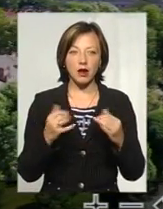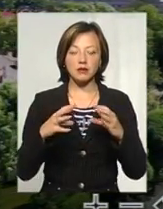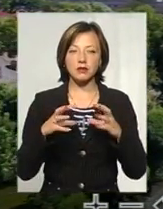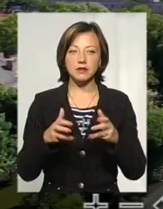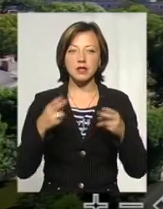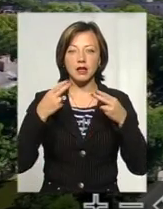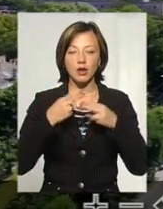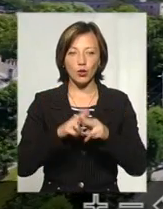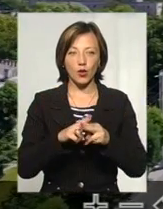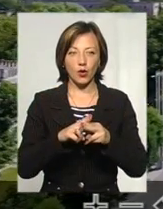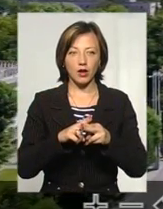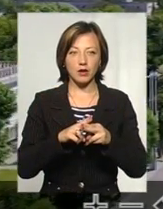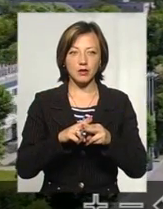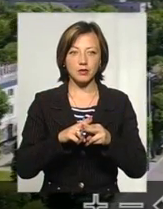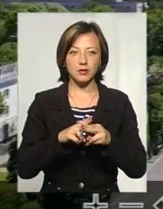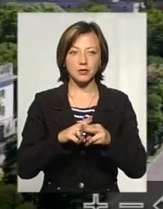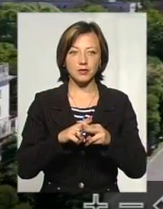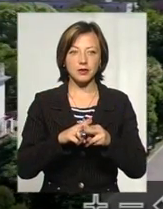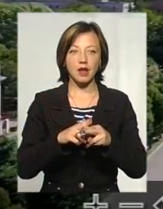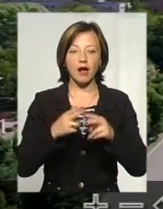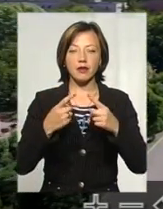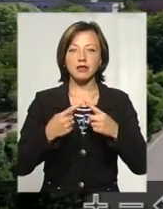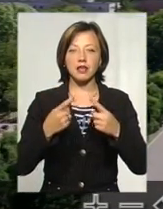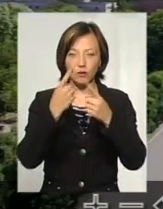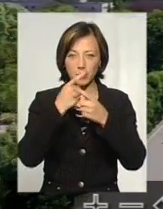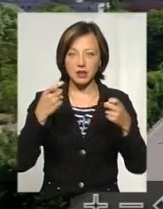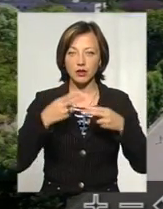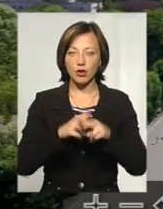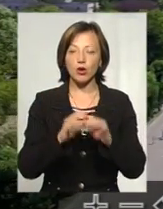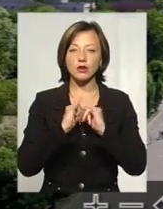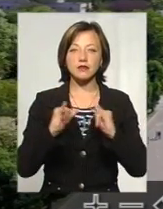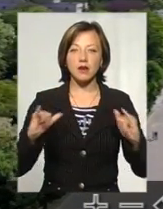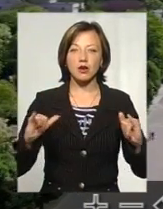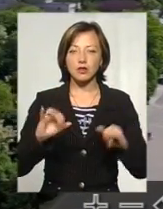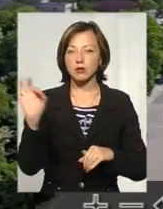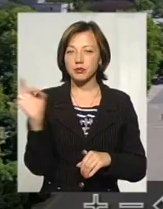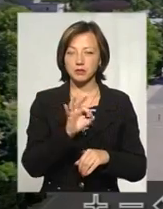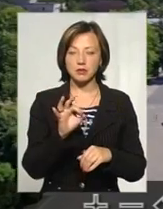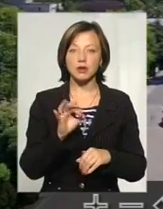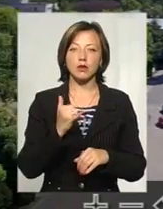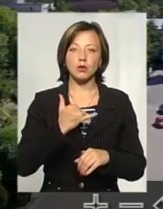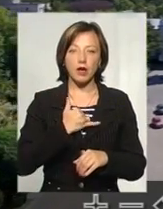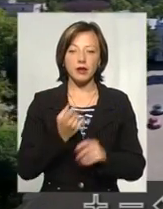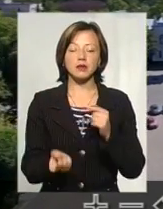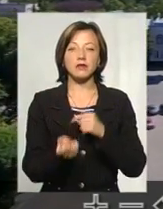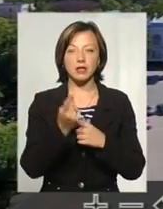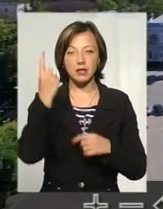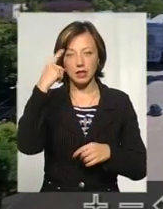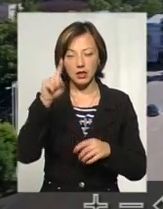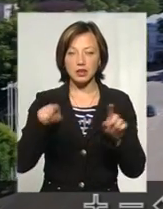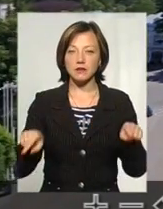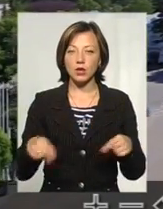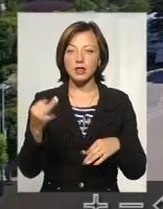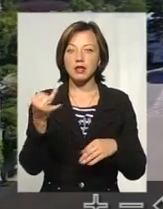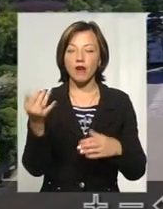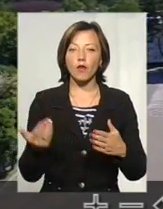інформаційні технології розвиваються досить стрімко, у нас прийшла така ідея – створити щось цікаве